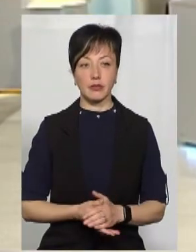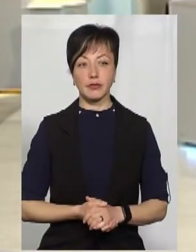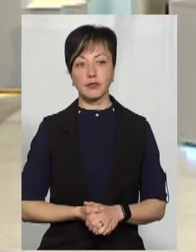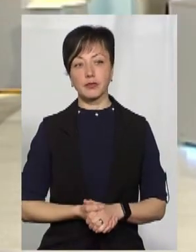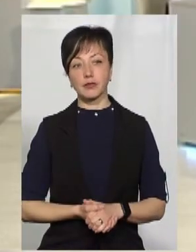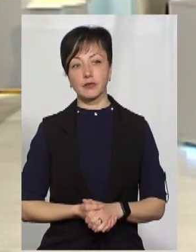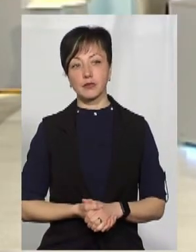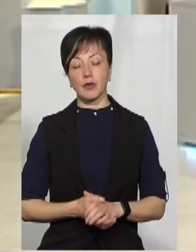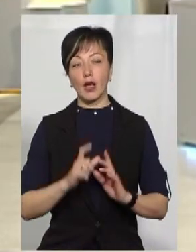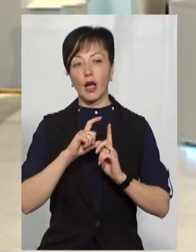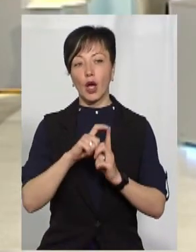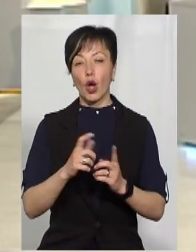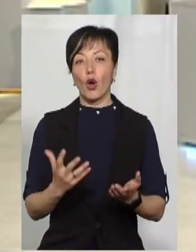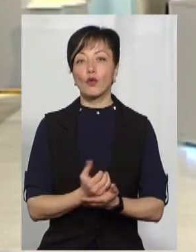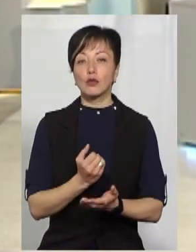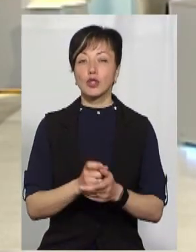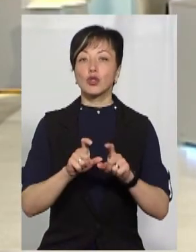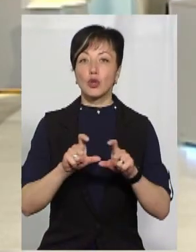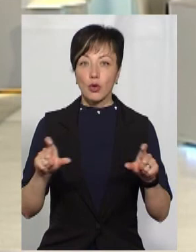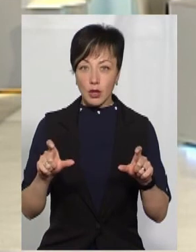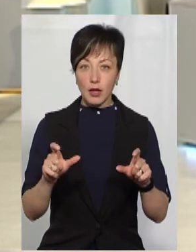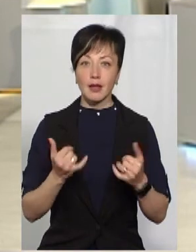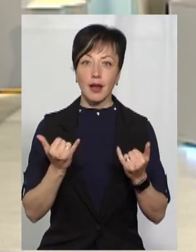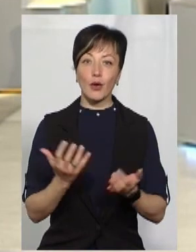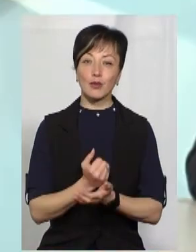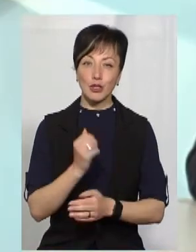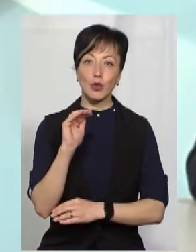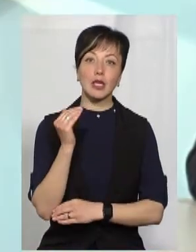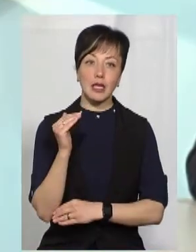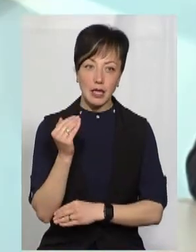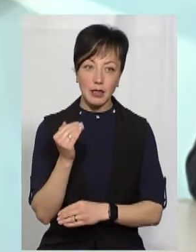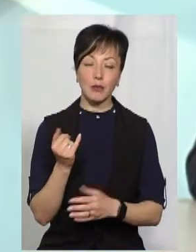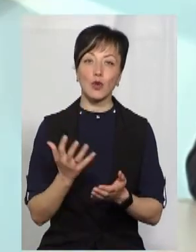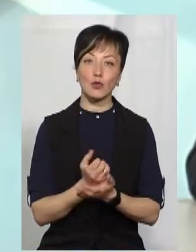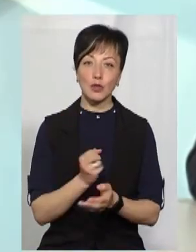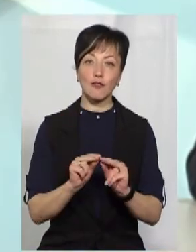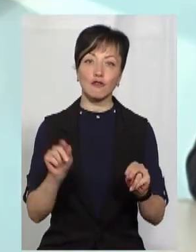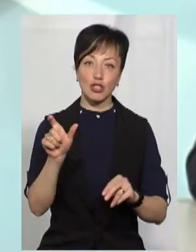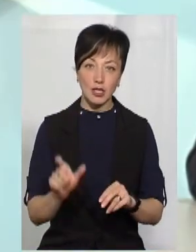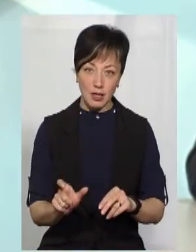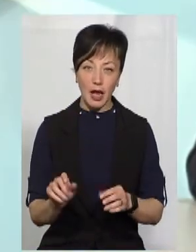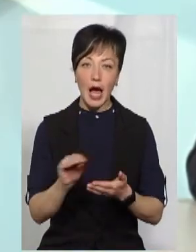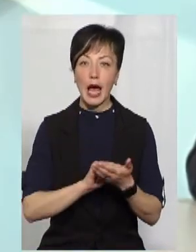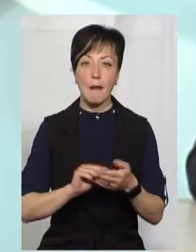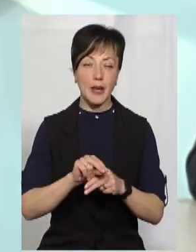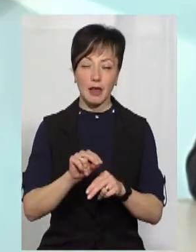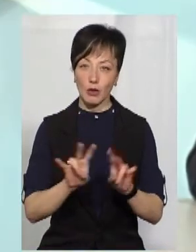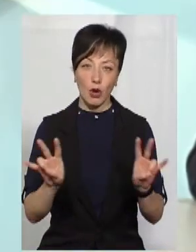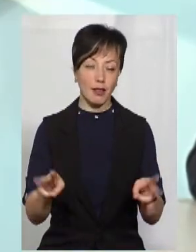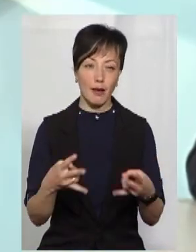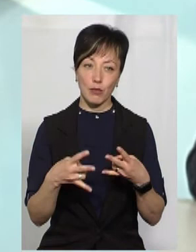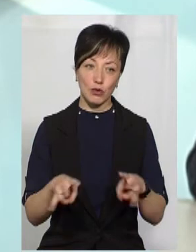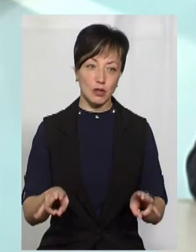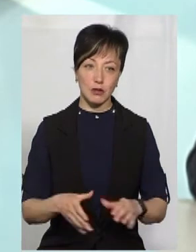Ну, в успішній школі для успішної дитини і при успішному вчителі репетитори не потрібні.